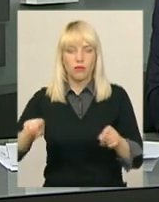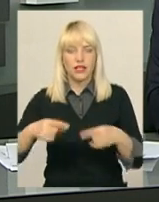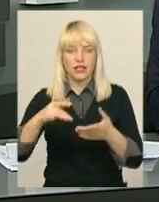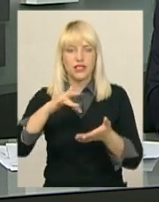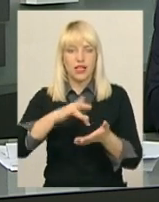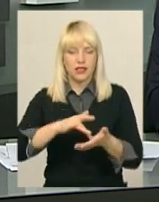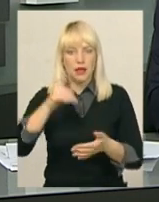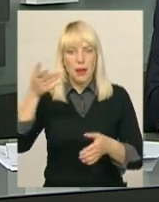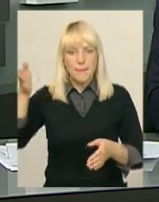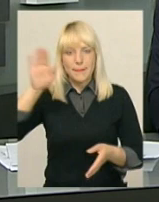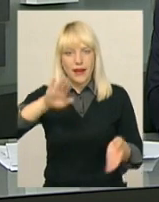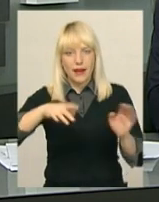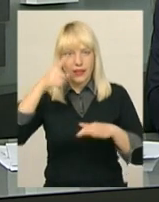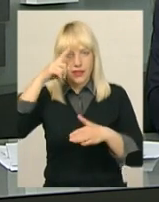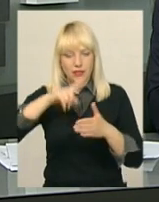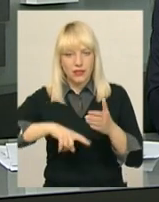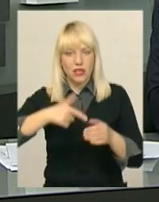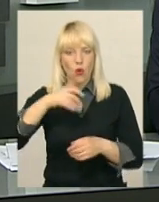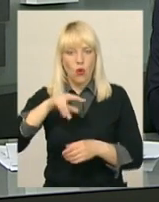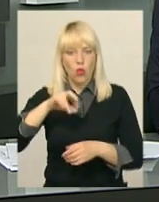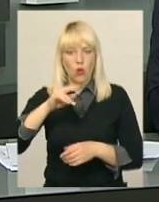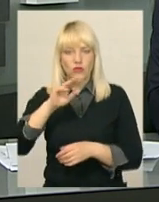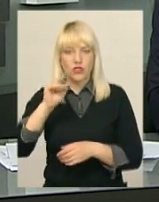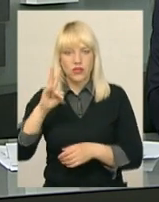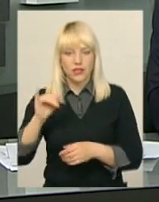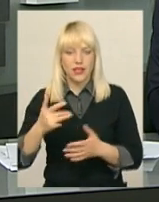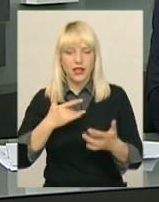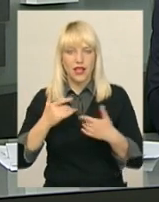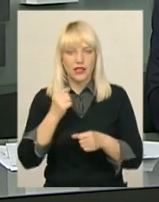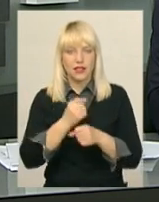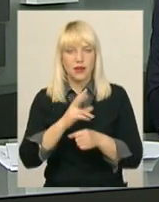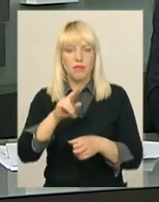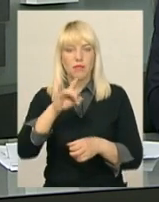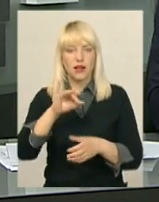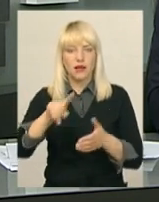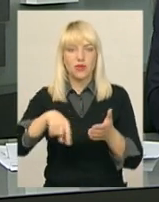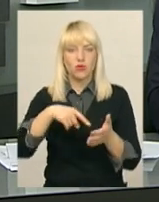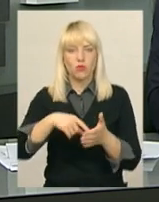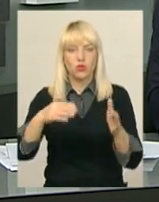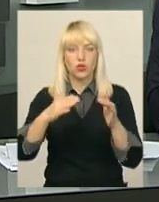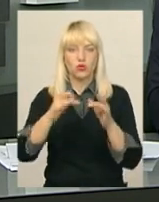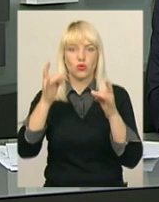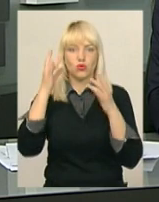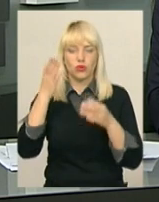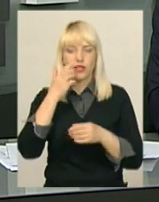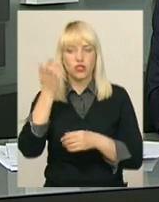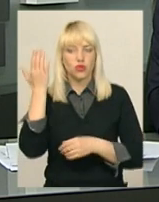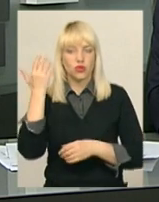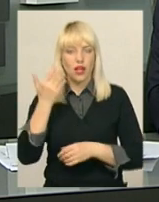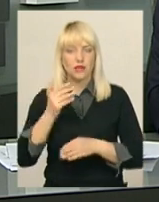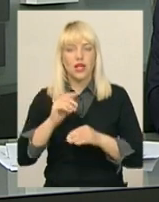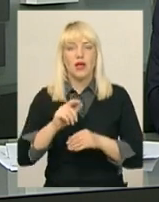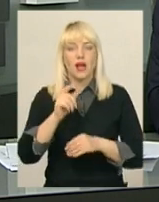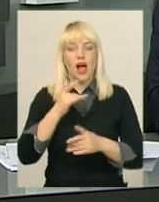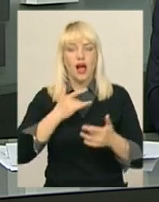Головчинцях Литичівського району. Театр діє при Хмельницькому міському будинку культури. Нещодавно актори повернулися з Польського Кракова,